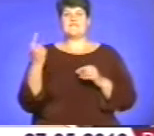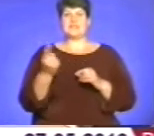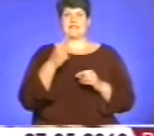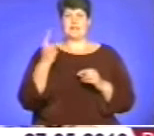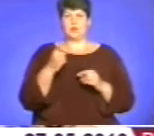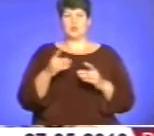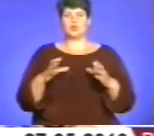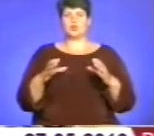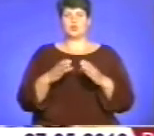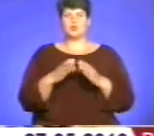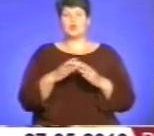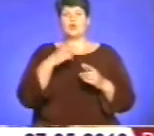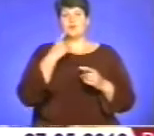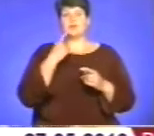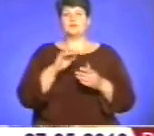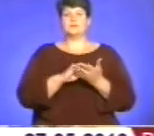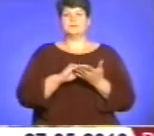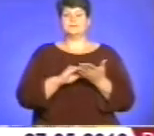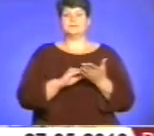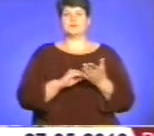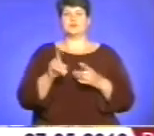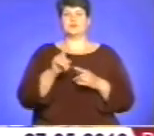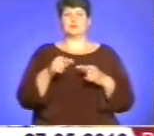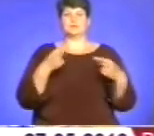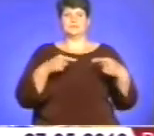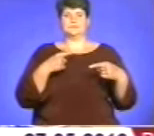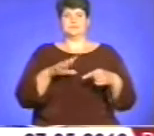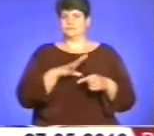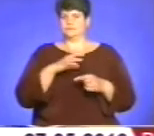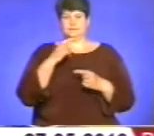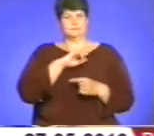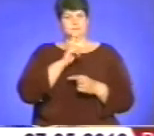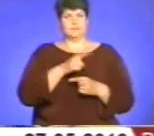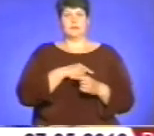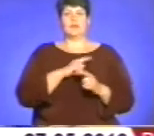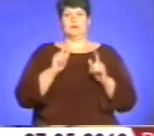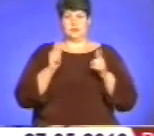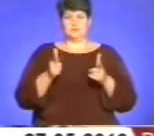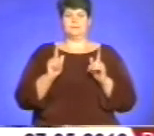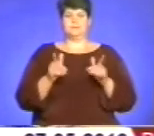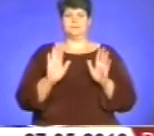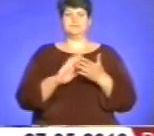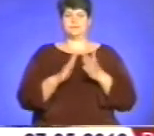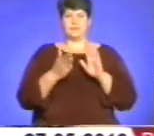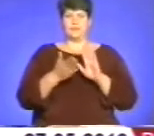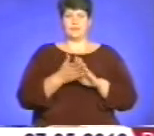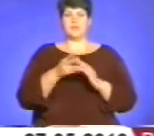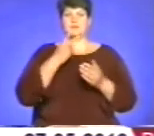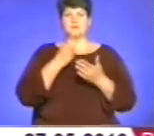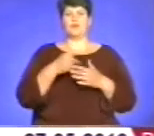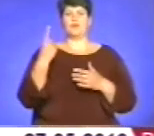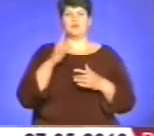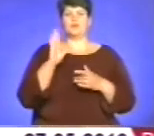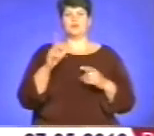Журналістам зізналися, на об'єднавчому з'їзді дискусії були гарячими, але згоди дійшли. Передбачають в області – злиття сил